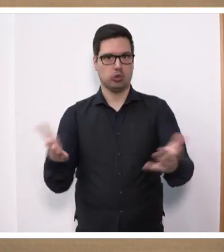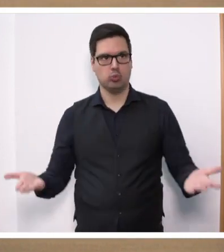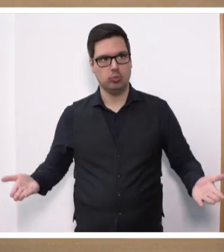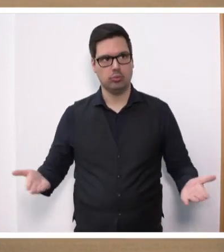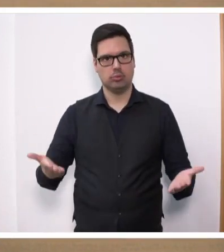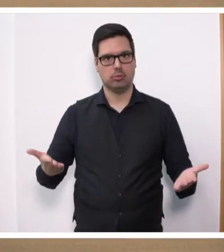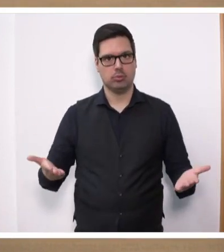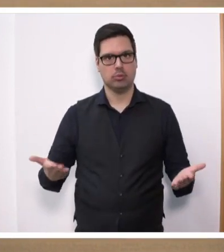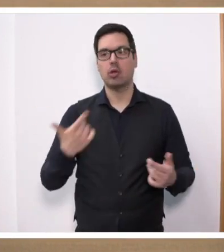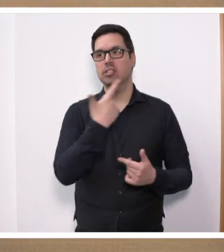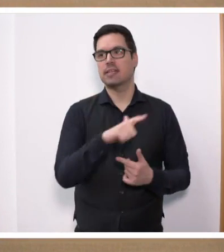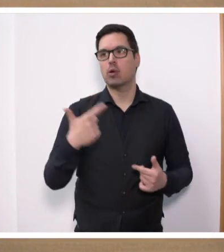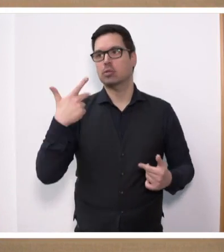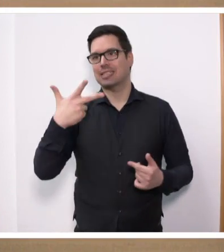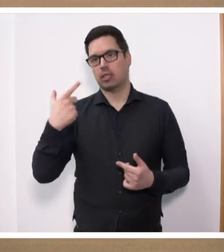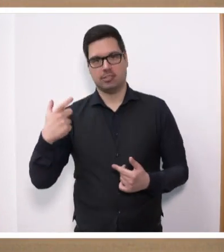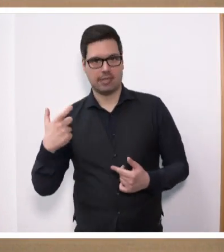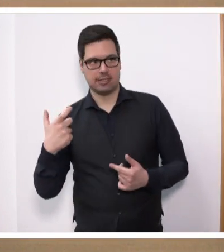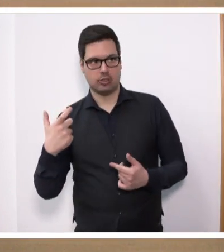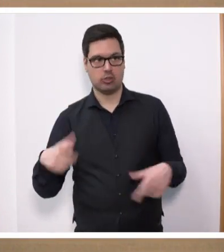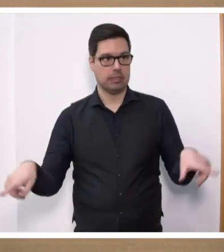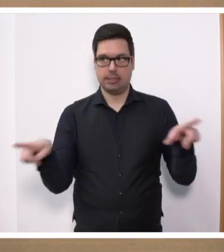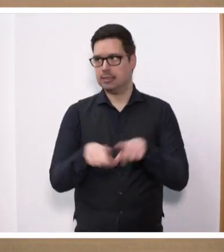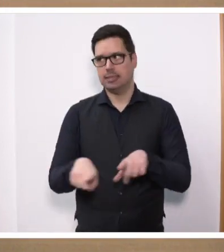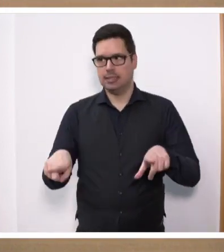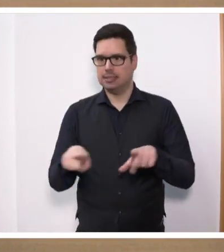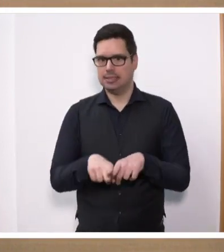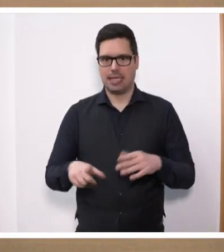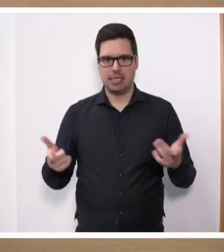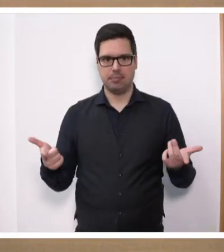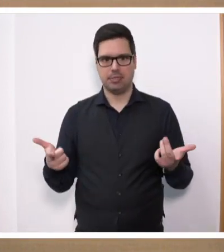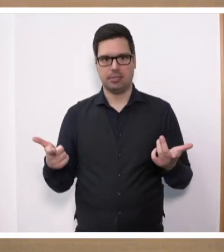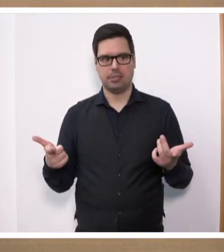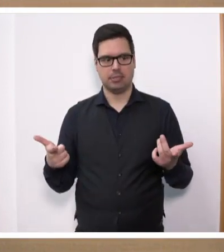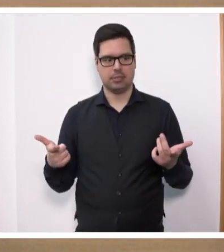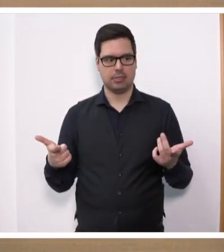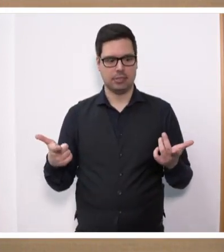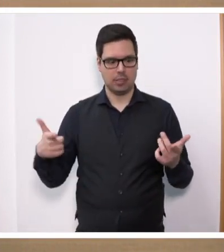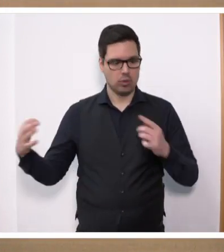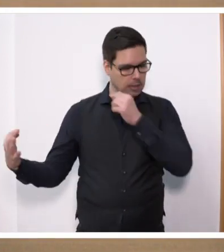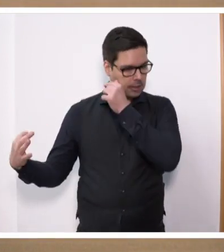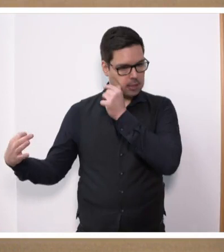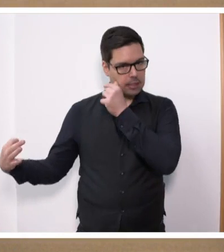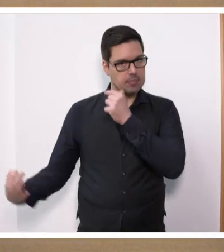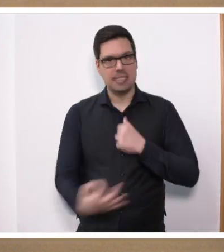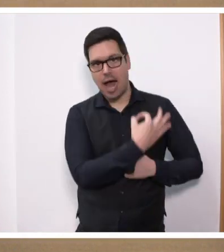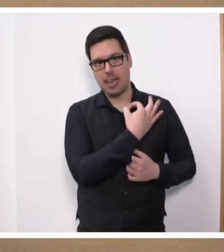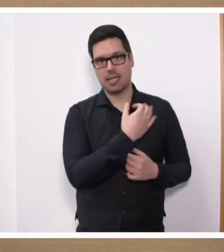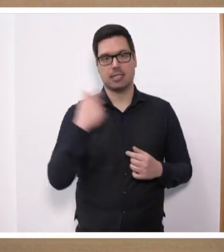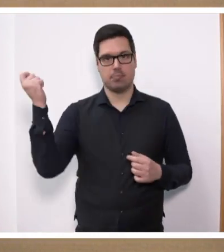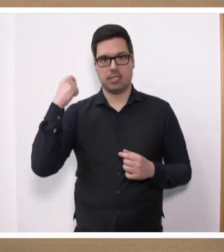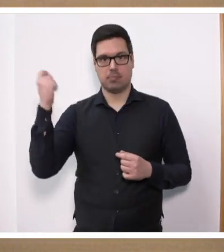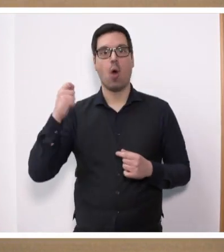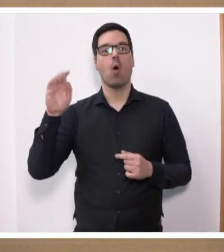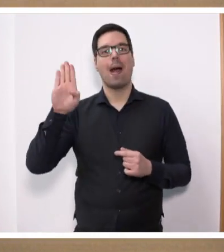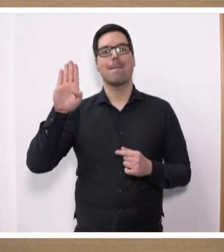zurückliegenden Jahr 2023 dürfte diese Zahl ähnlich hoch gewesen sein. Auch im Saarland ist die Zahl der Betriebe, übrigens auch